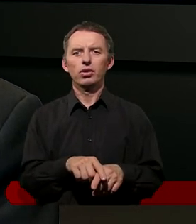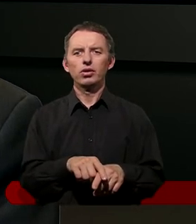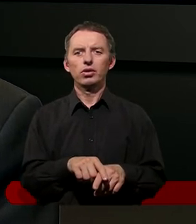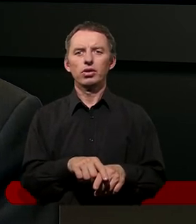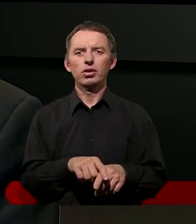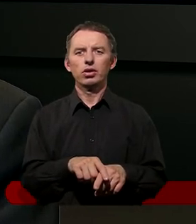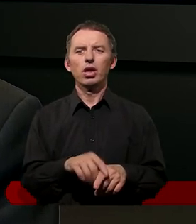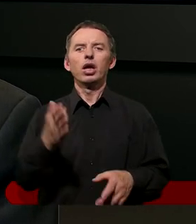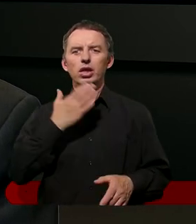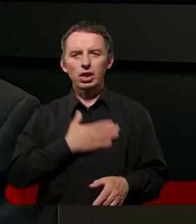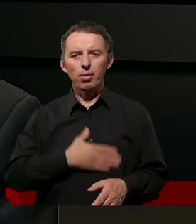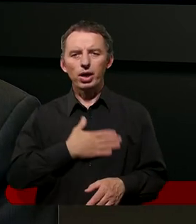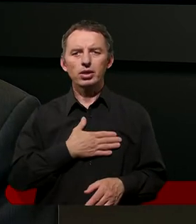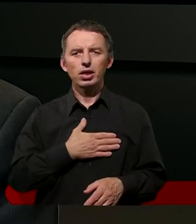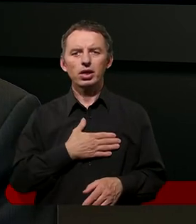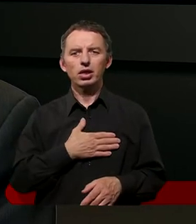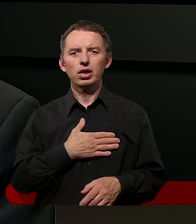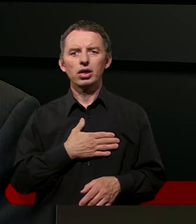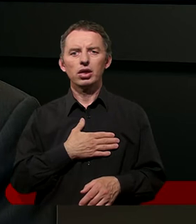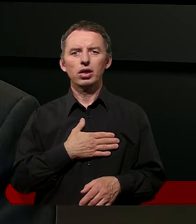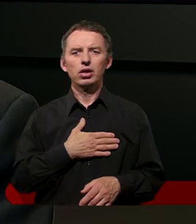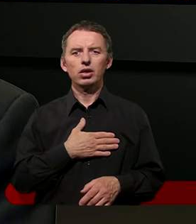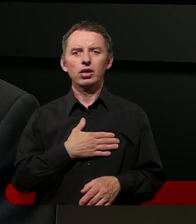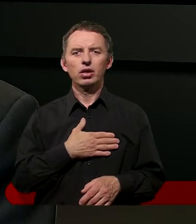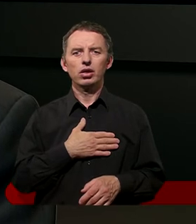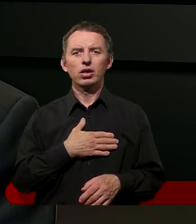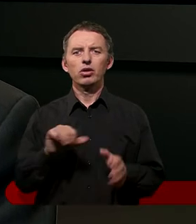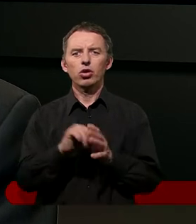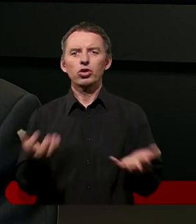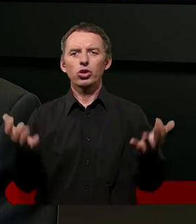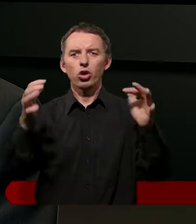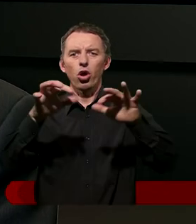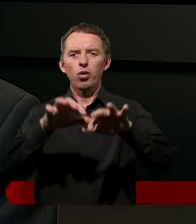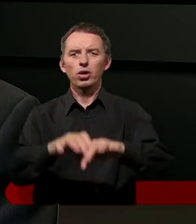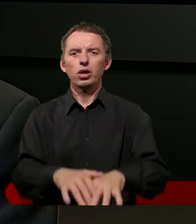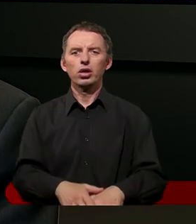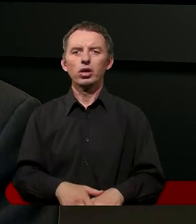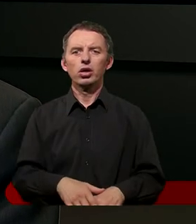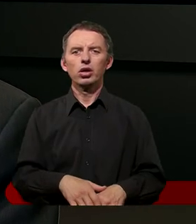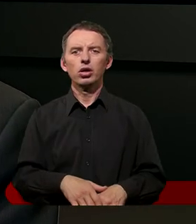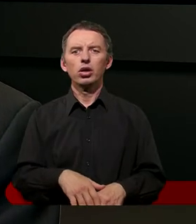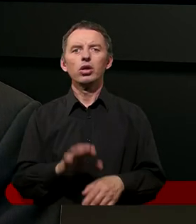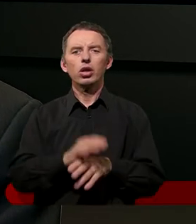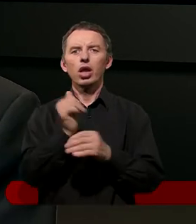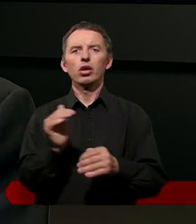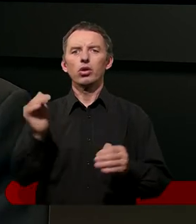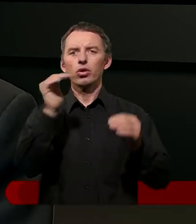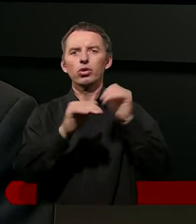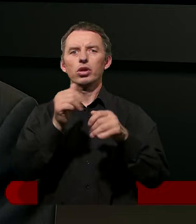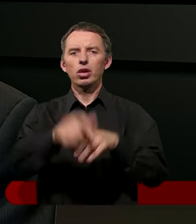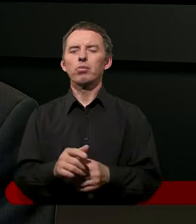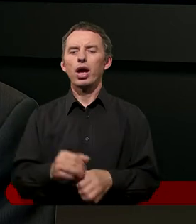w szabat, w miejscu zgromadzenia. Człowiek, który ma uschniętą,